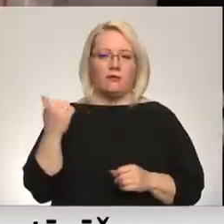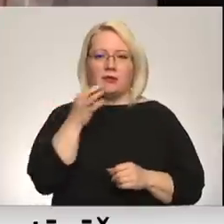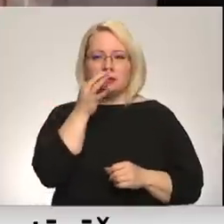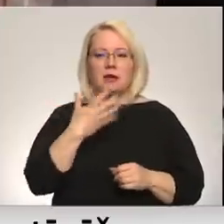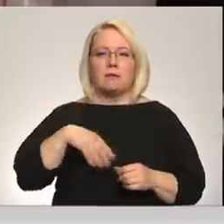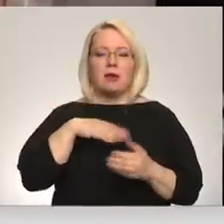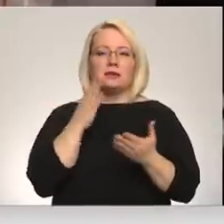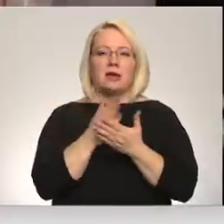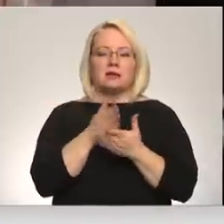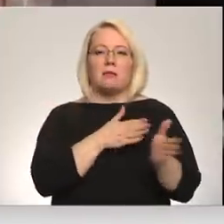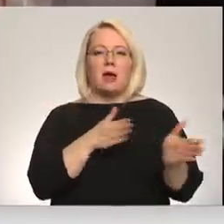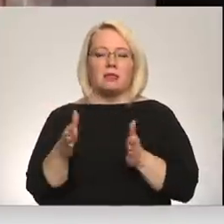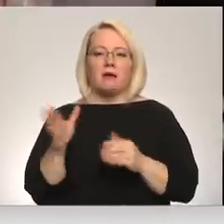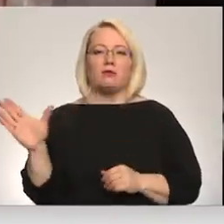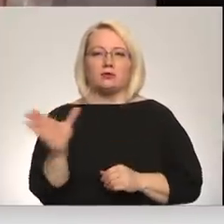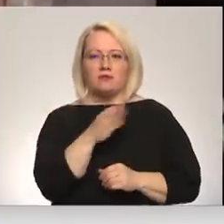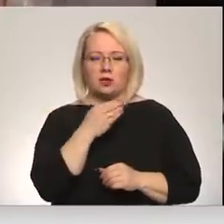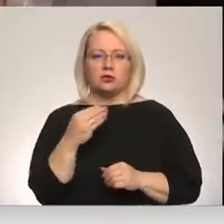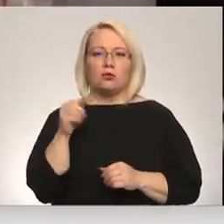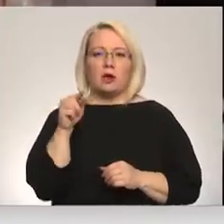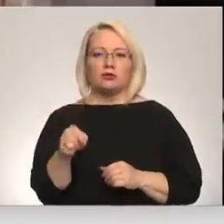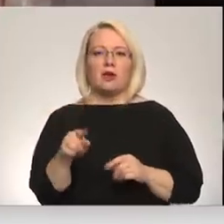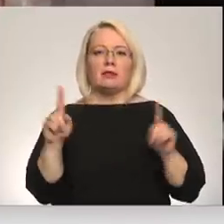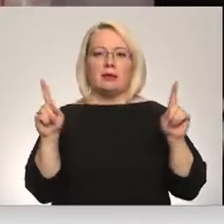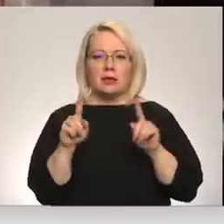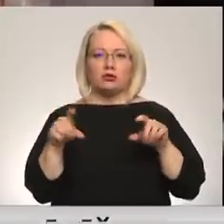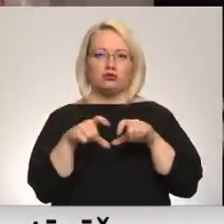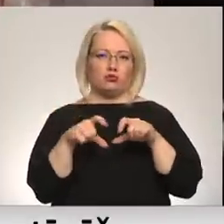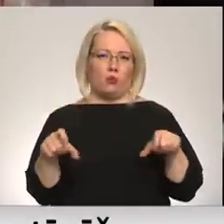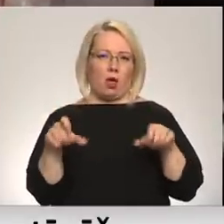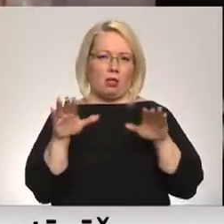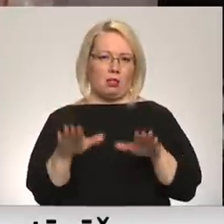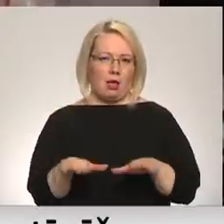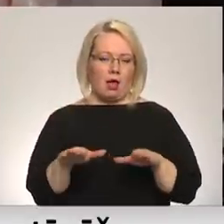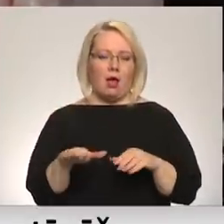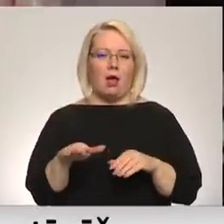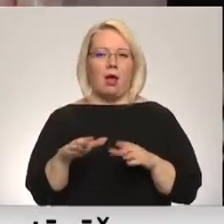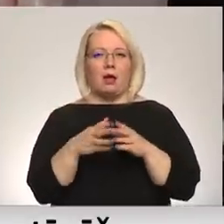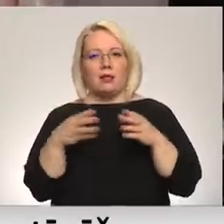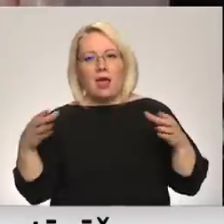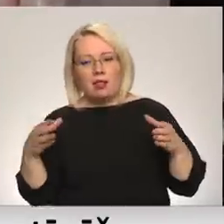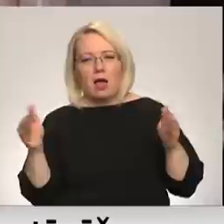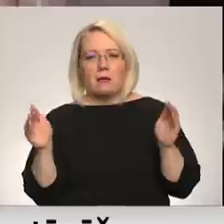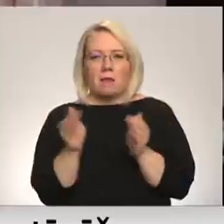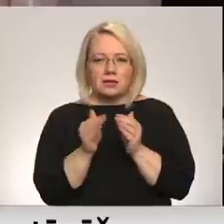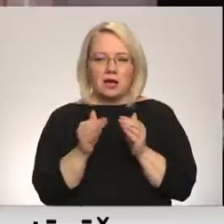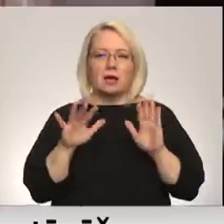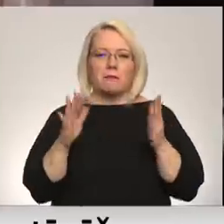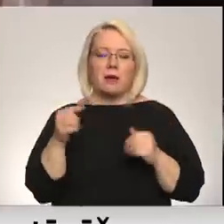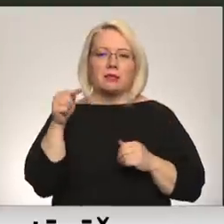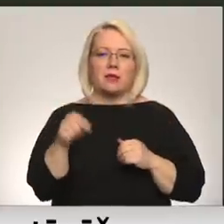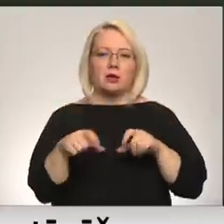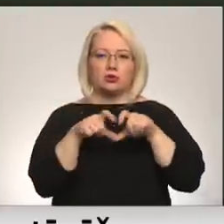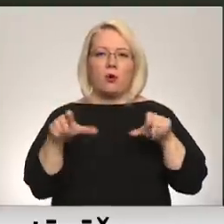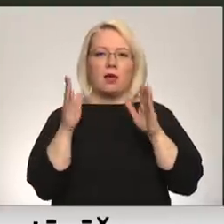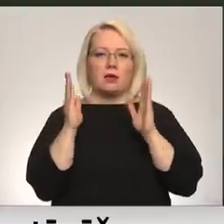visu, kad šeit ir skola. Lielāka, mazāka, bet jebkurā gadījumā tajā skolā